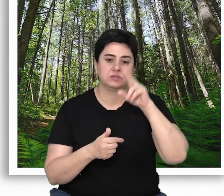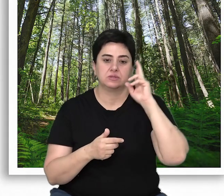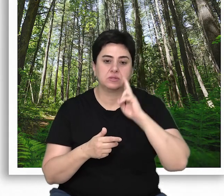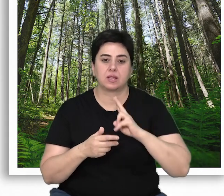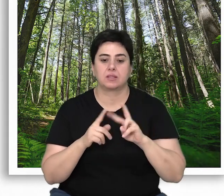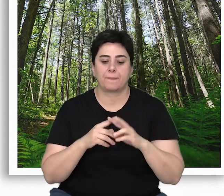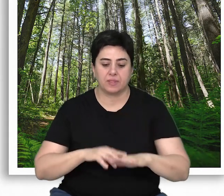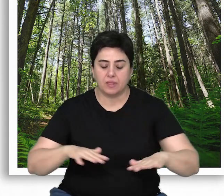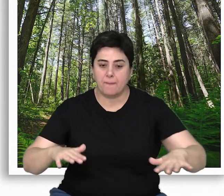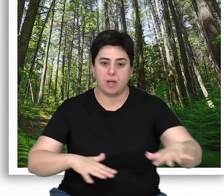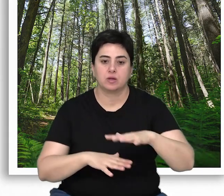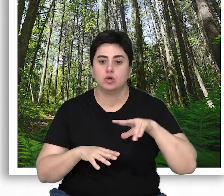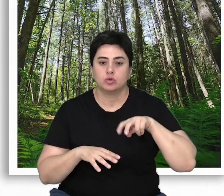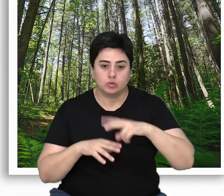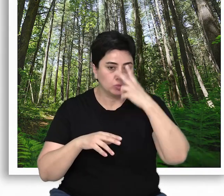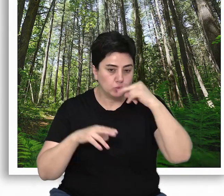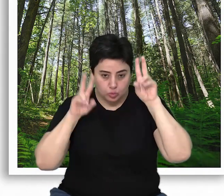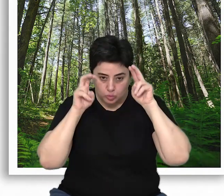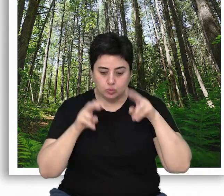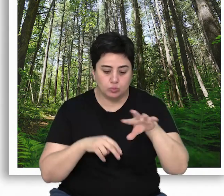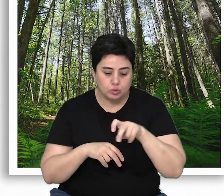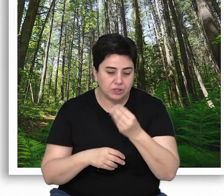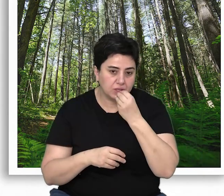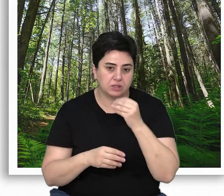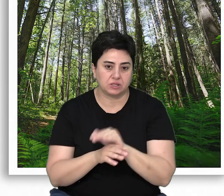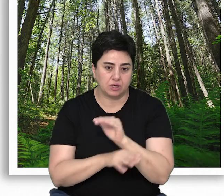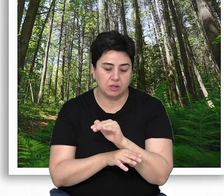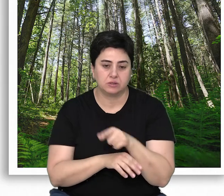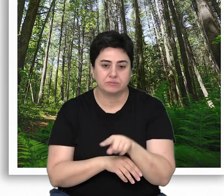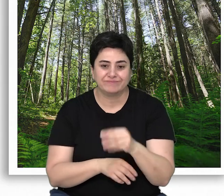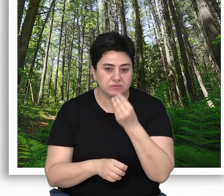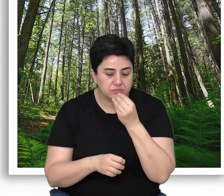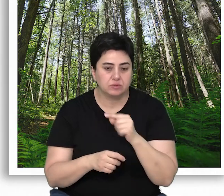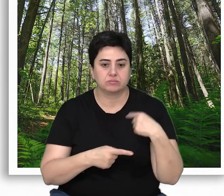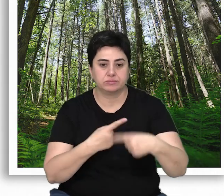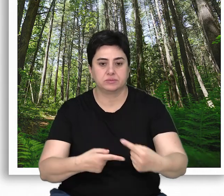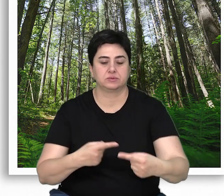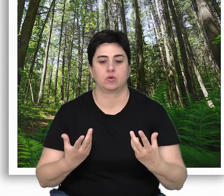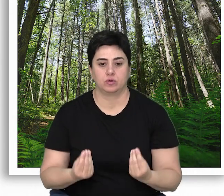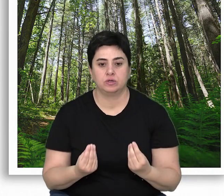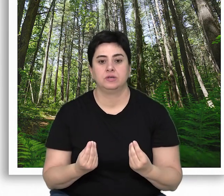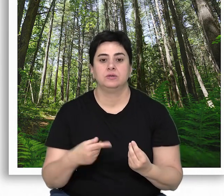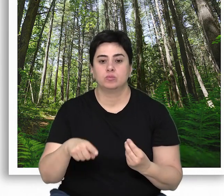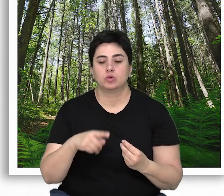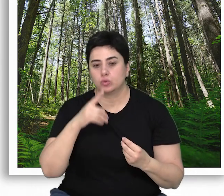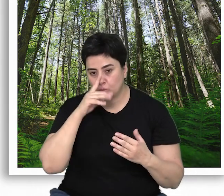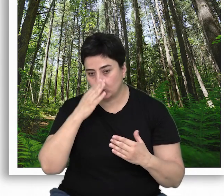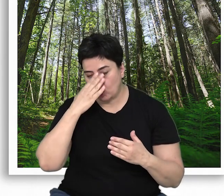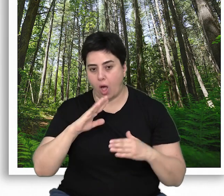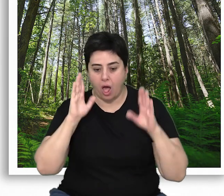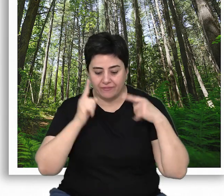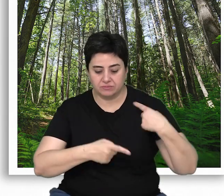zenginleşmiş nemli tabanda kurt ve böcekleri yiyerek yaşar. Bunlar da başka hayvanlar yer. Böylece bu